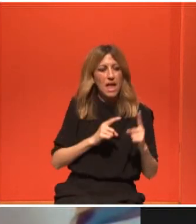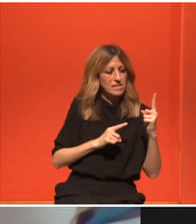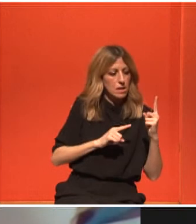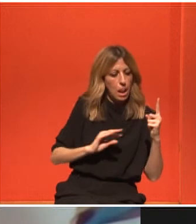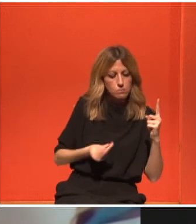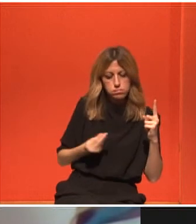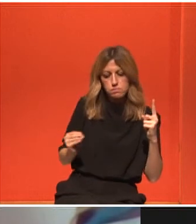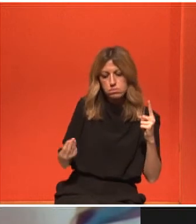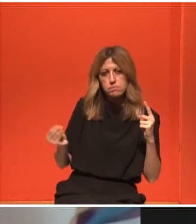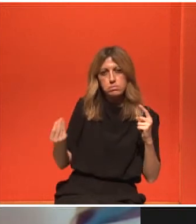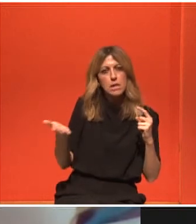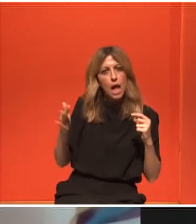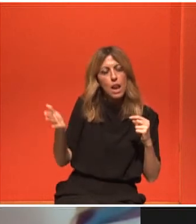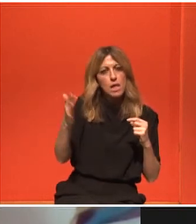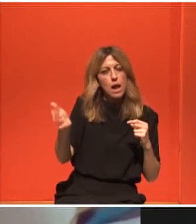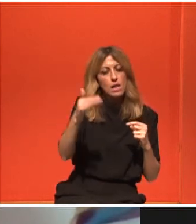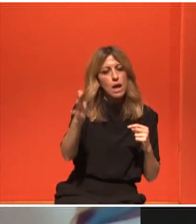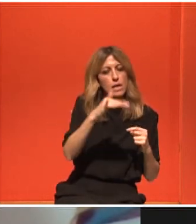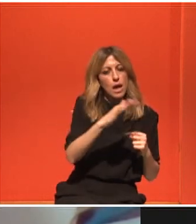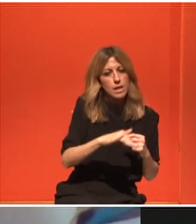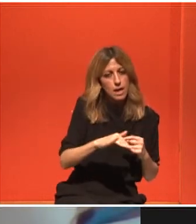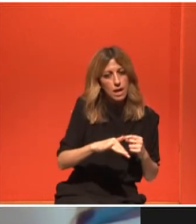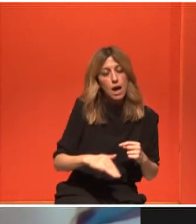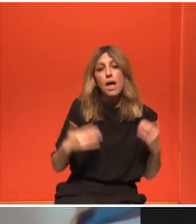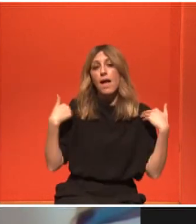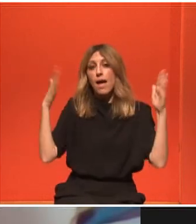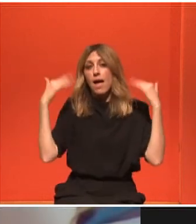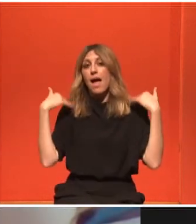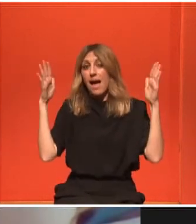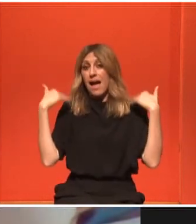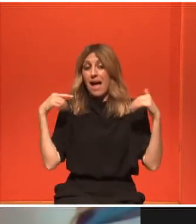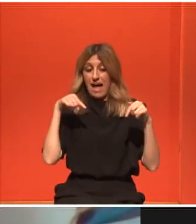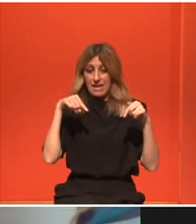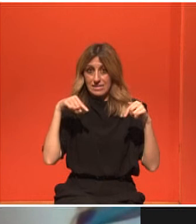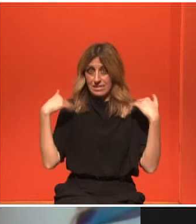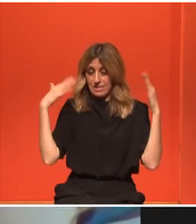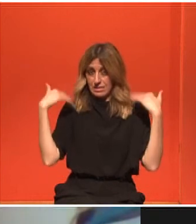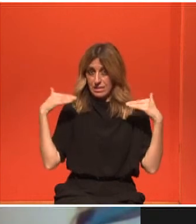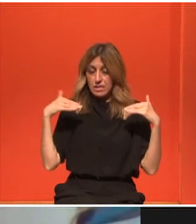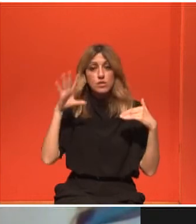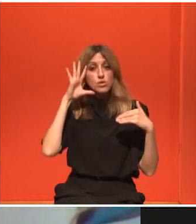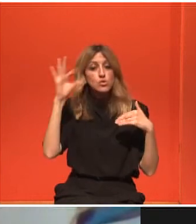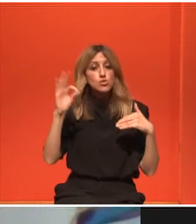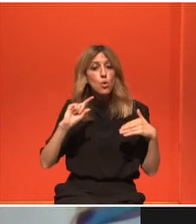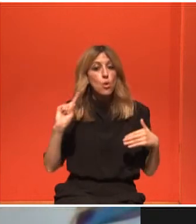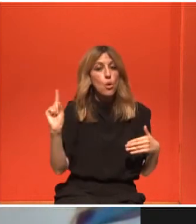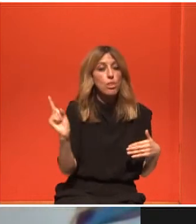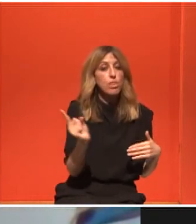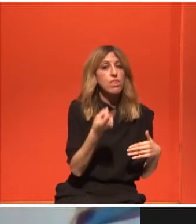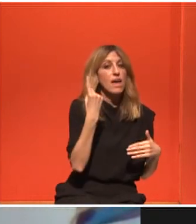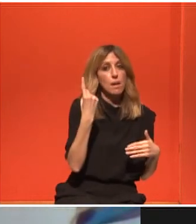θεραπευτική άσκηση, επειδή παρεμβαίνεις για το νόσημα, δεν παρεμβαίνεις για να αυξήσεις την